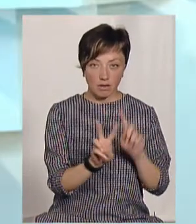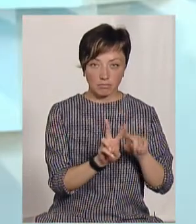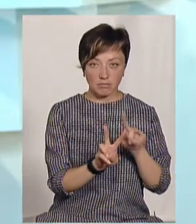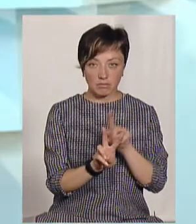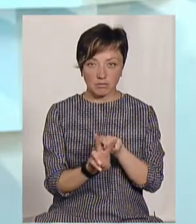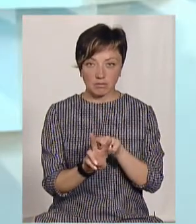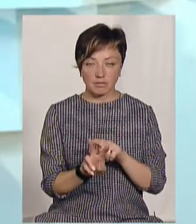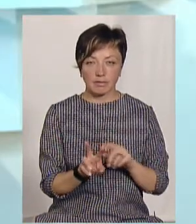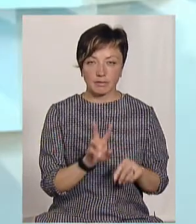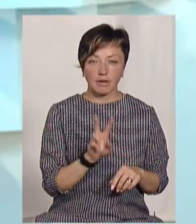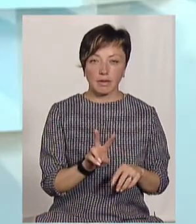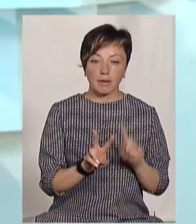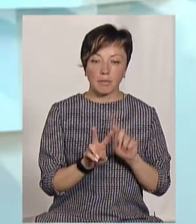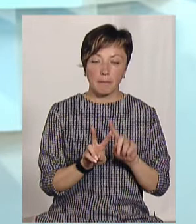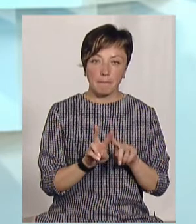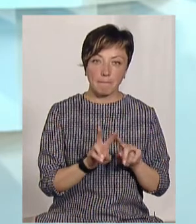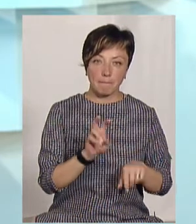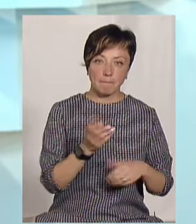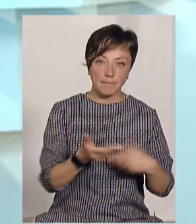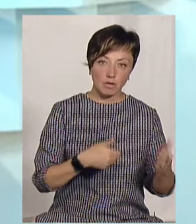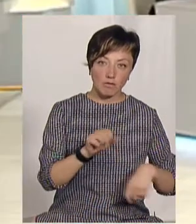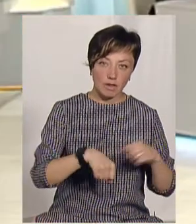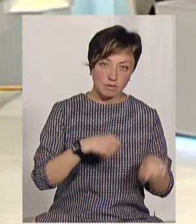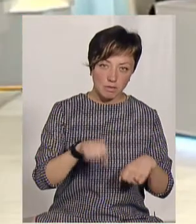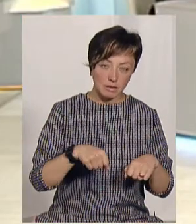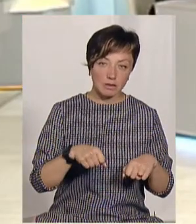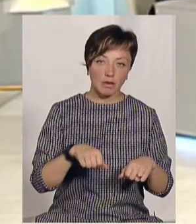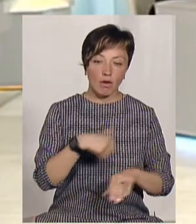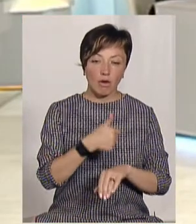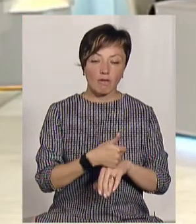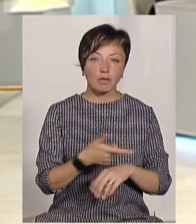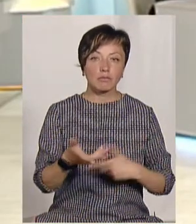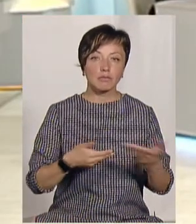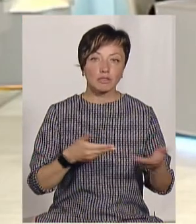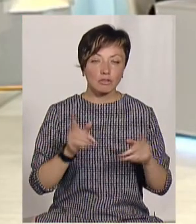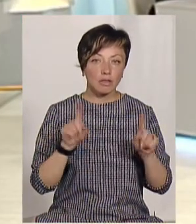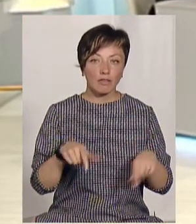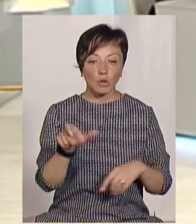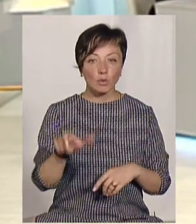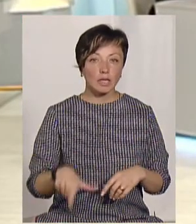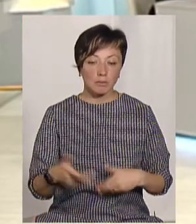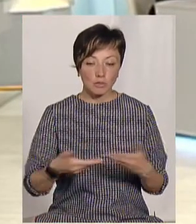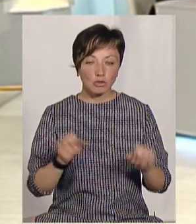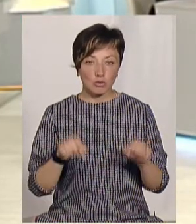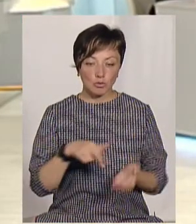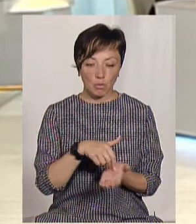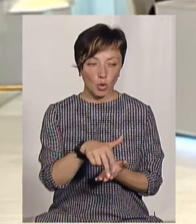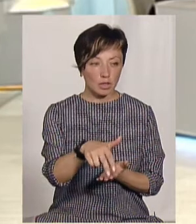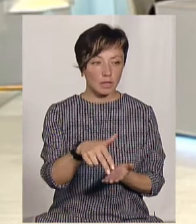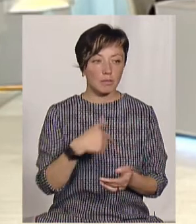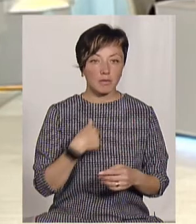«Бобра» і «Пригоди Бобра Мартина». Цей пішовелосипедний, ну, тут головне, що пішо, що навіть людина пішки може пройти.